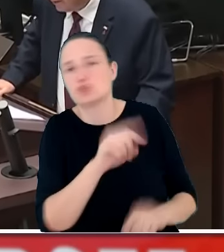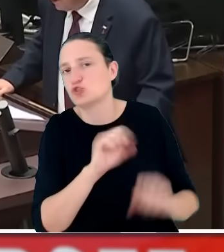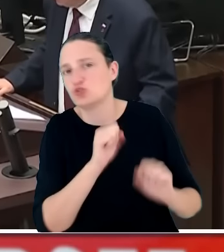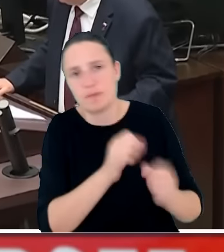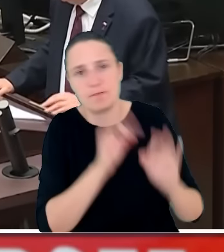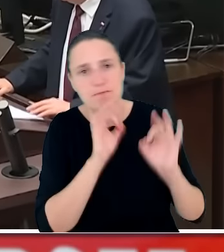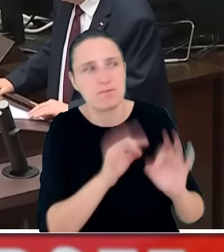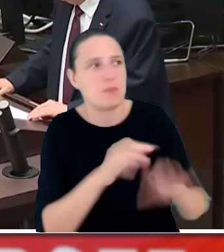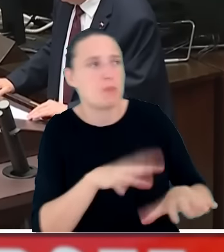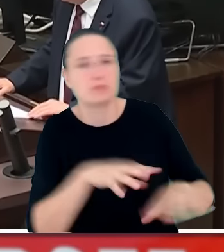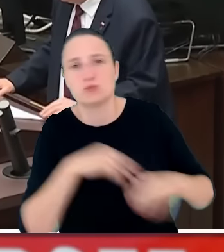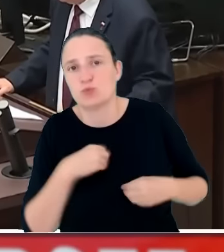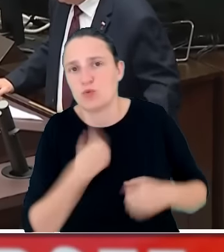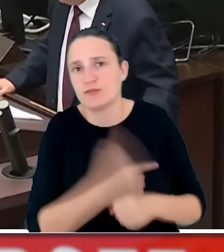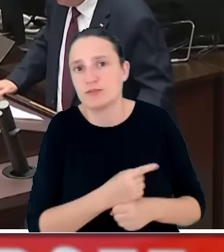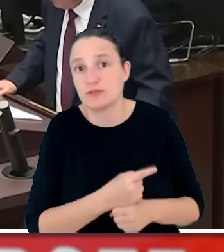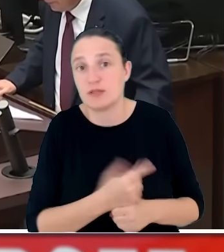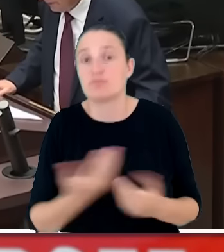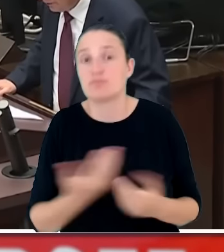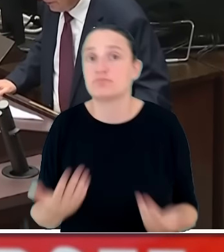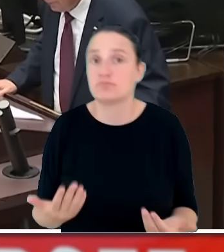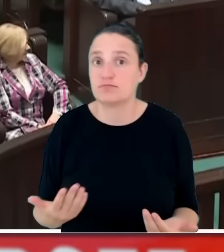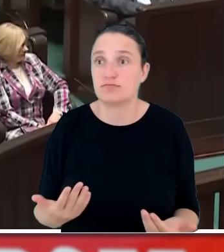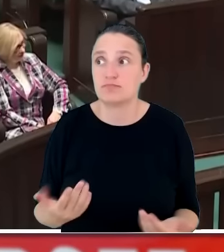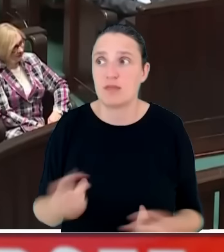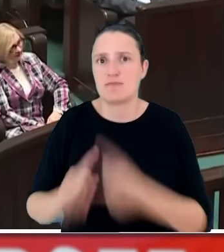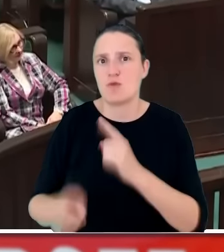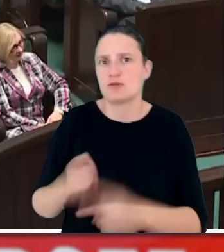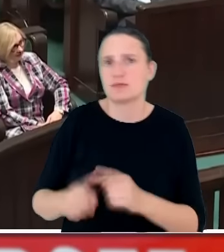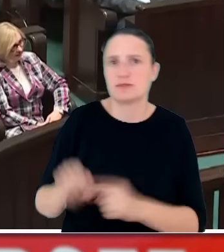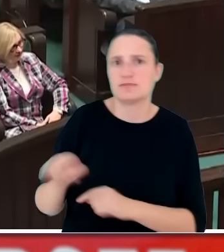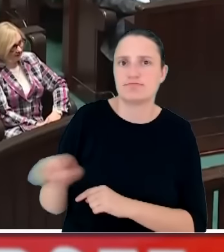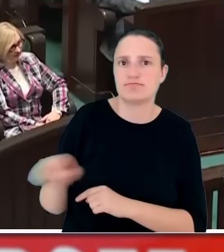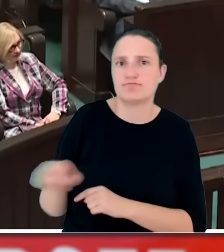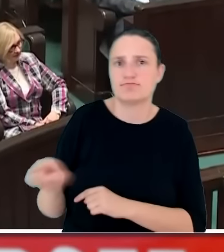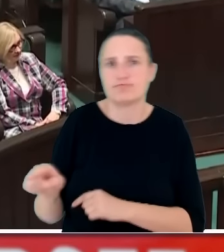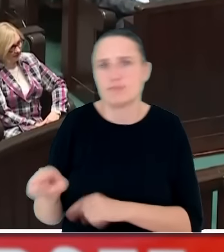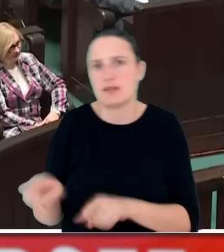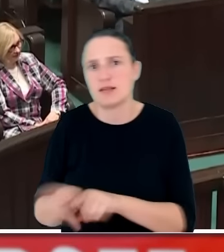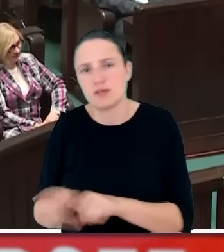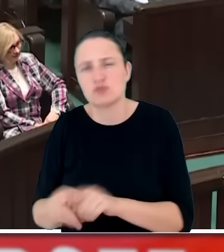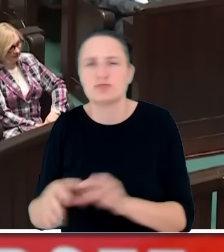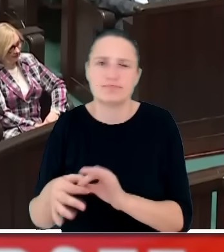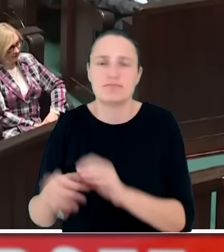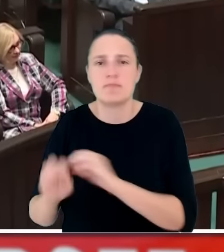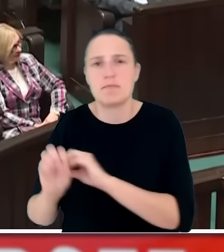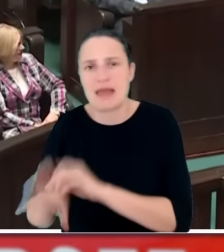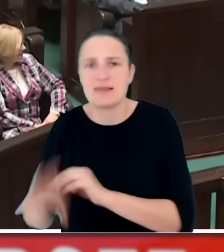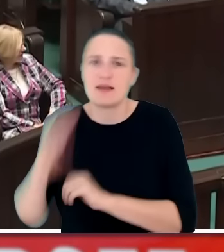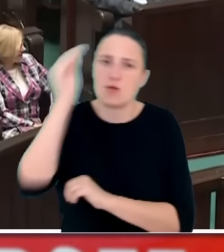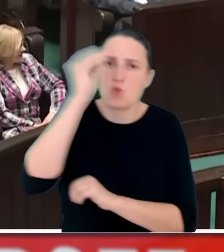właśnie ze strony tych polityków, a zwłaszcza ich zaplecza publicystycznego, naukowego,